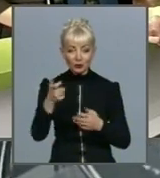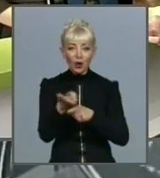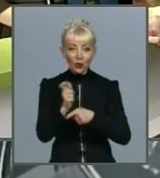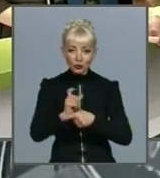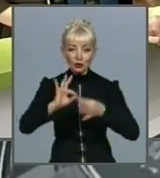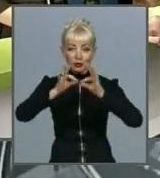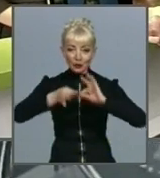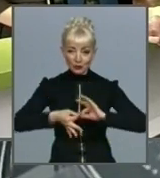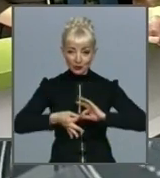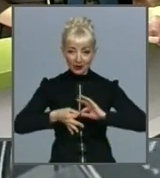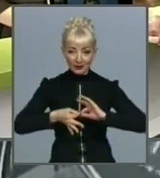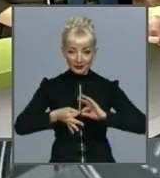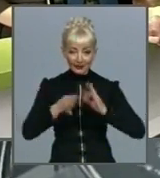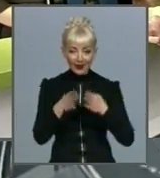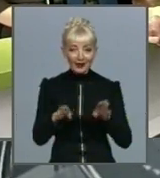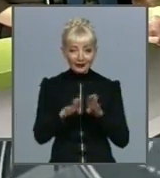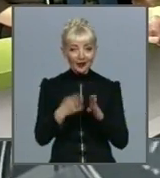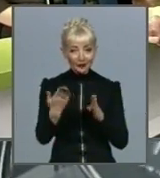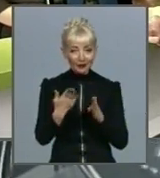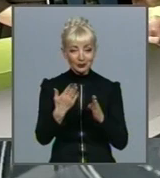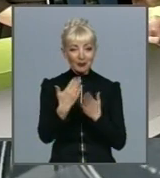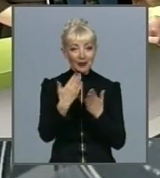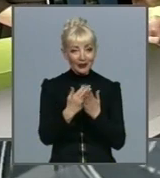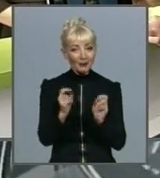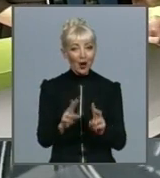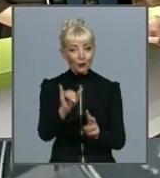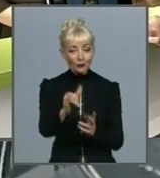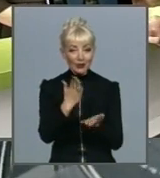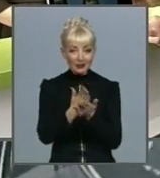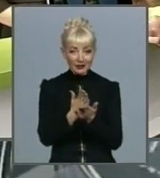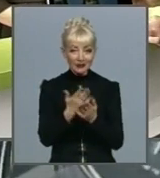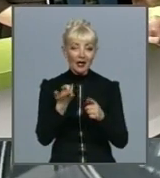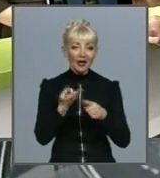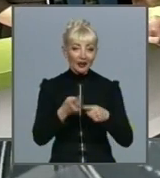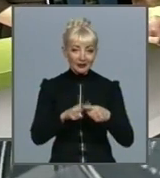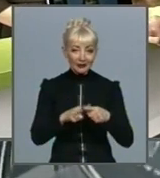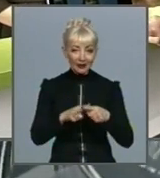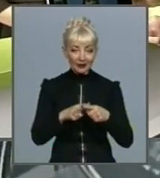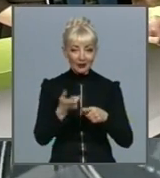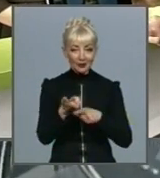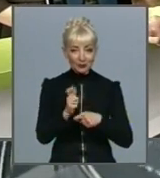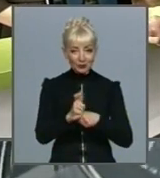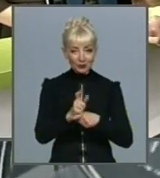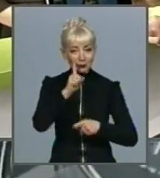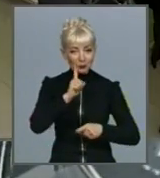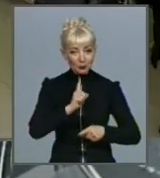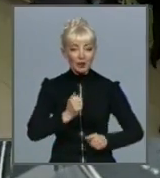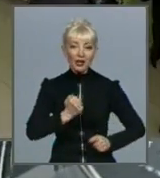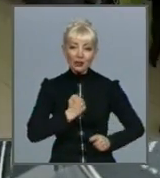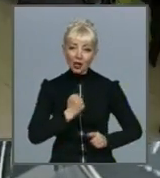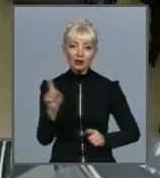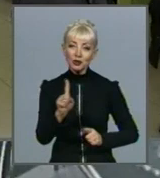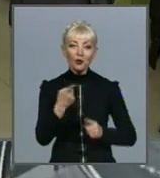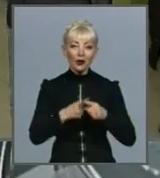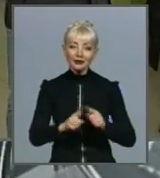така от програма, як у вас встановлена, очень удобна. Жалко, що це тільки в БТІ. І